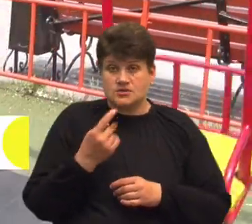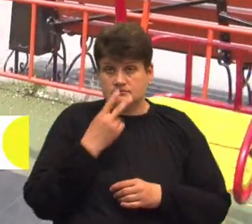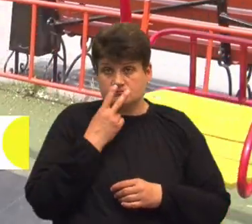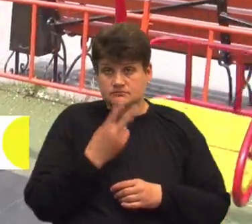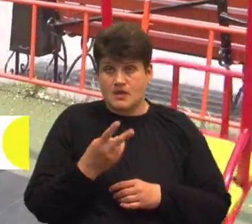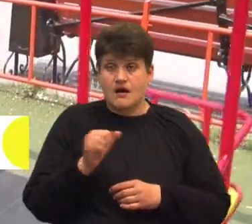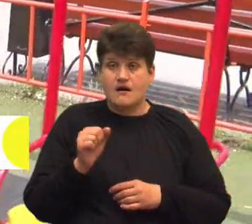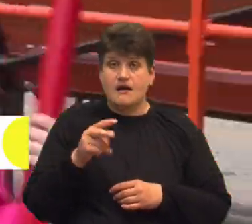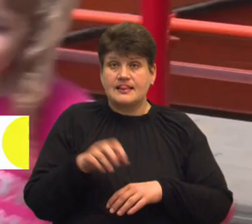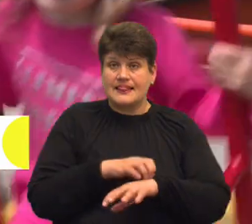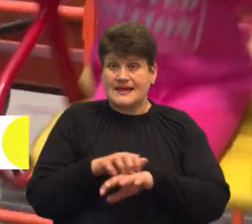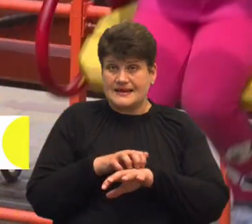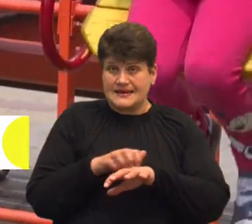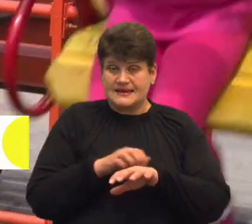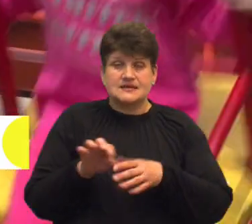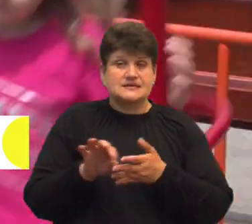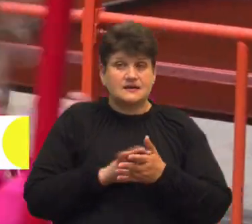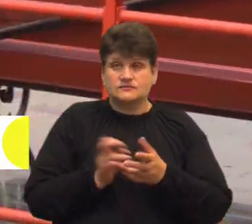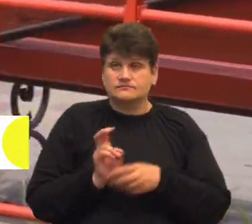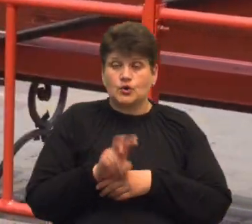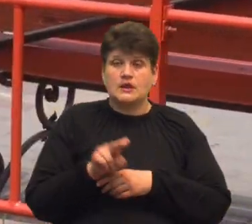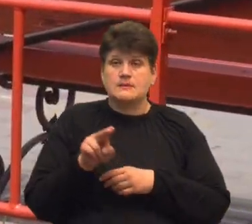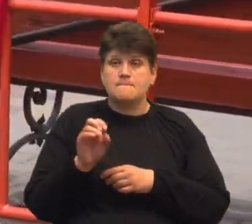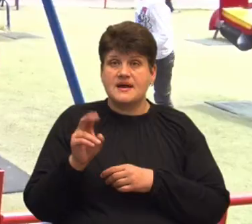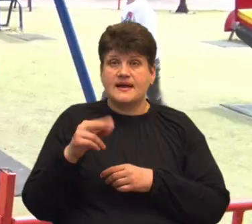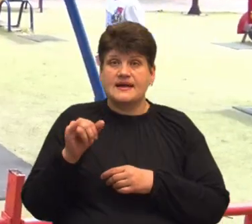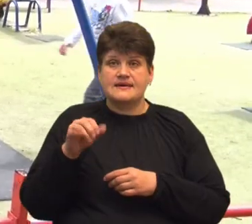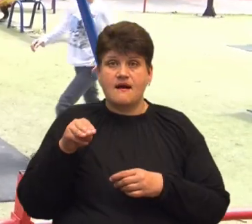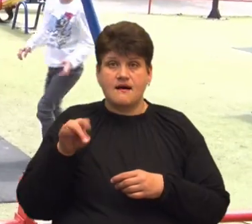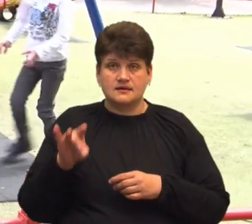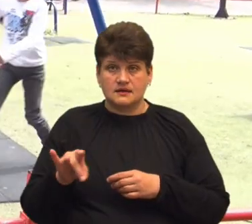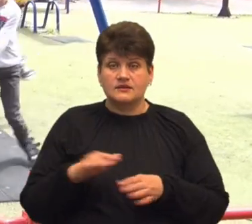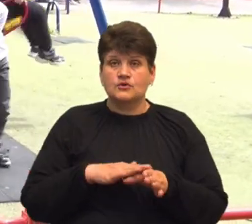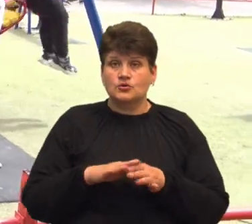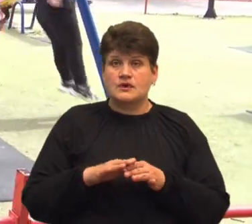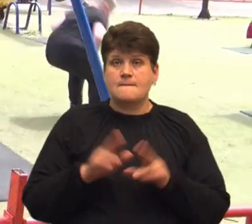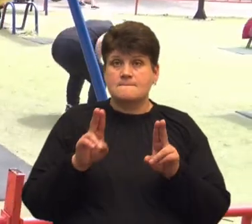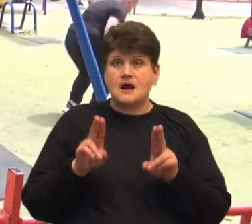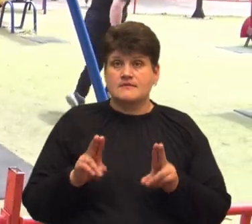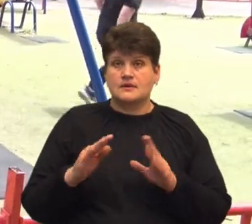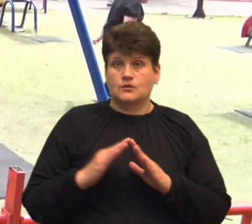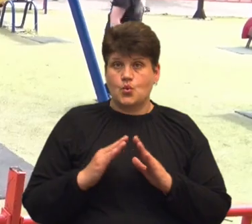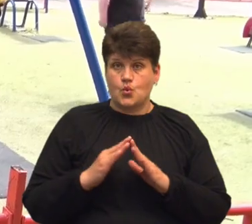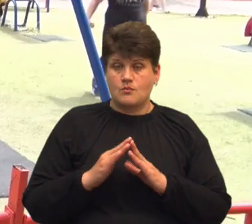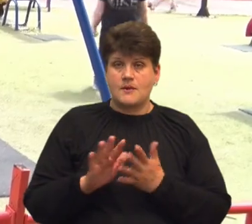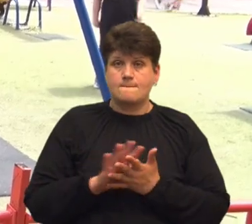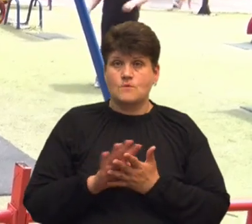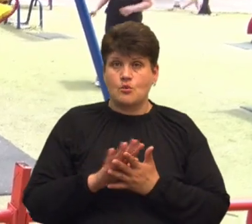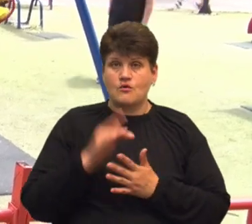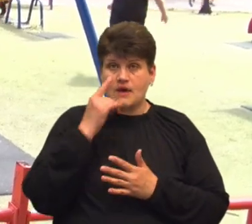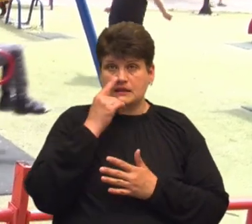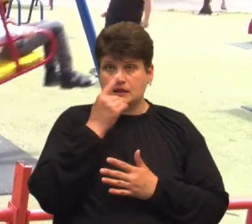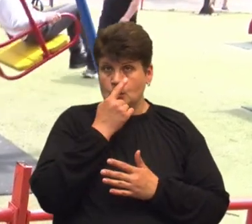дітей вона звертається до педіатра, а також дотримується певних правил вдома. Звичайно, промивати носики,